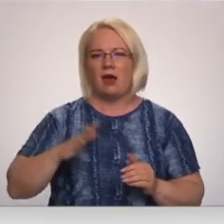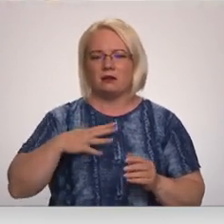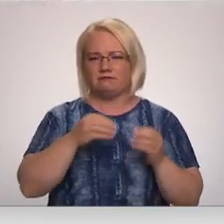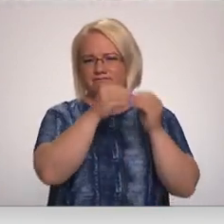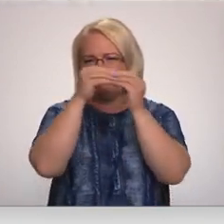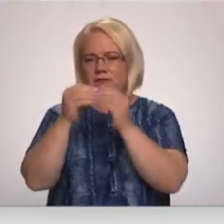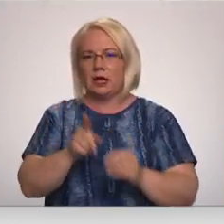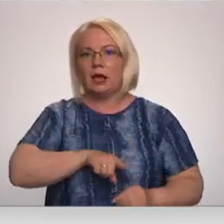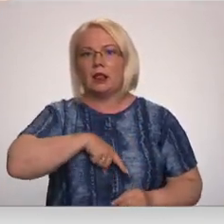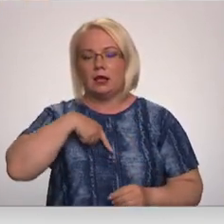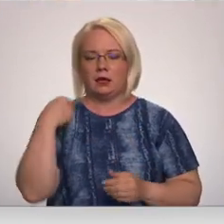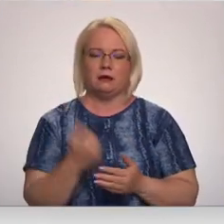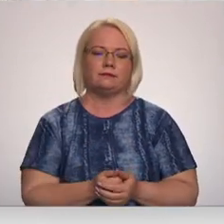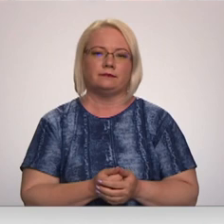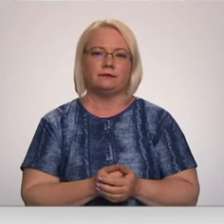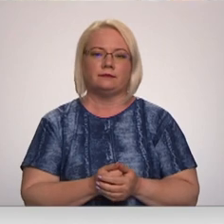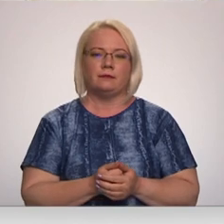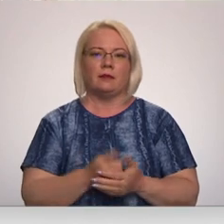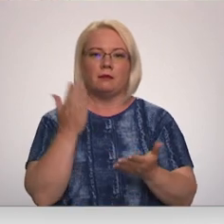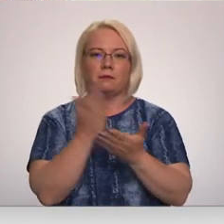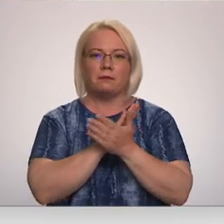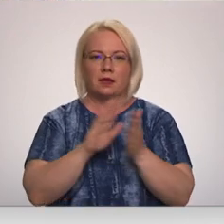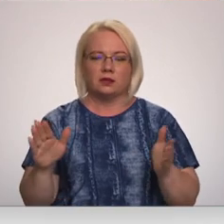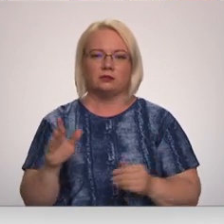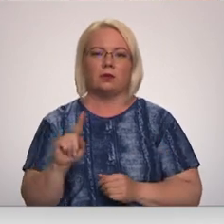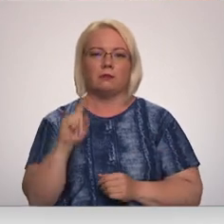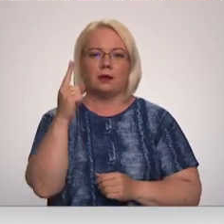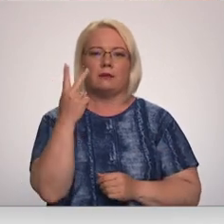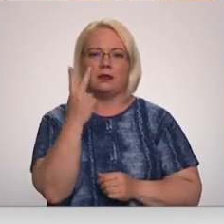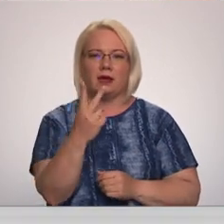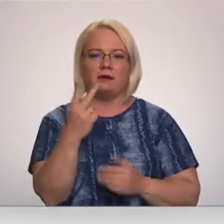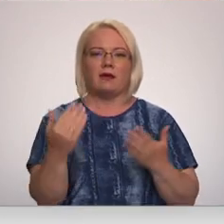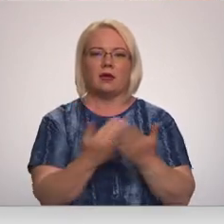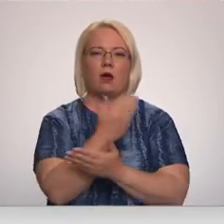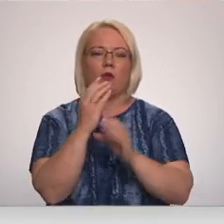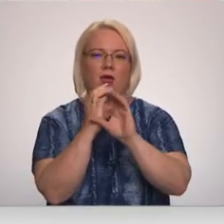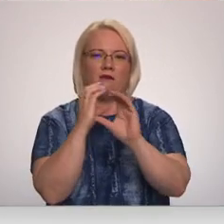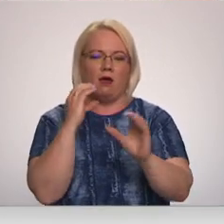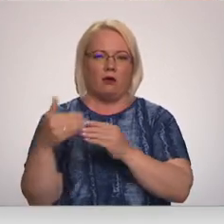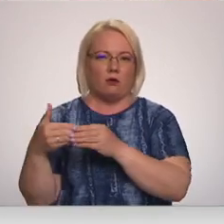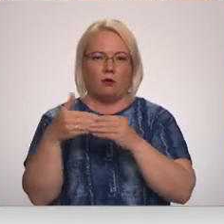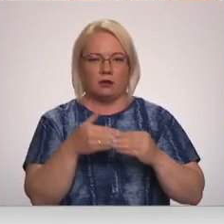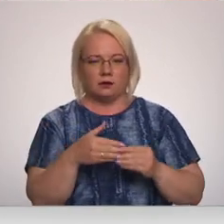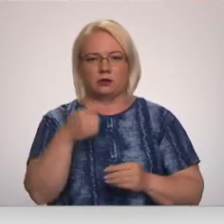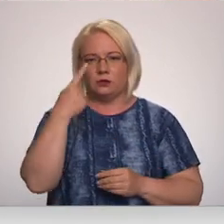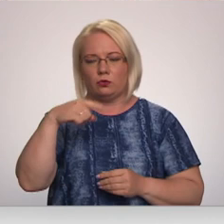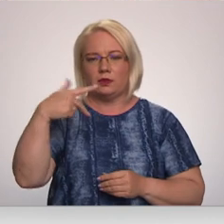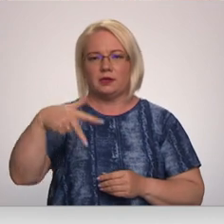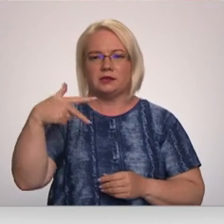desmitus gadu. Beidzot, pirmie divi jaunie vagoni no 32